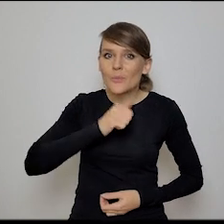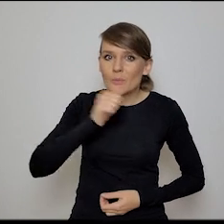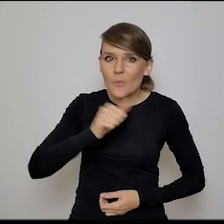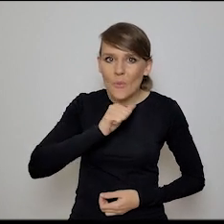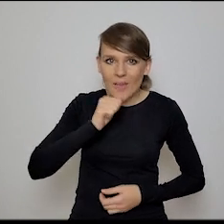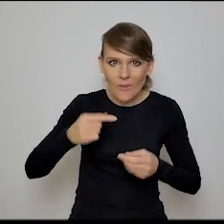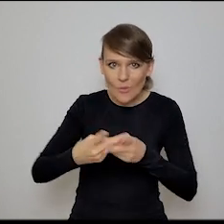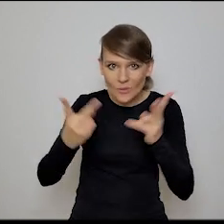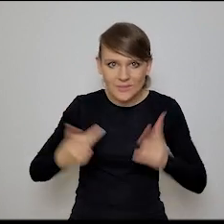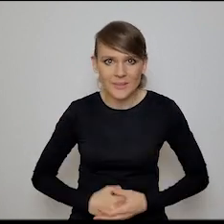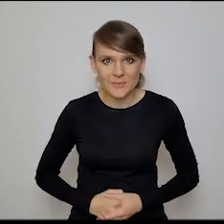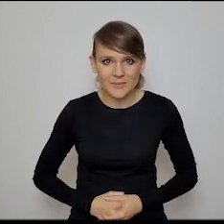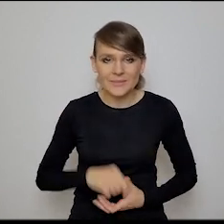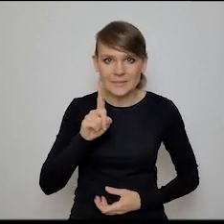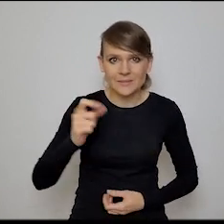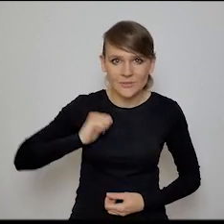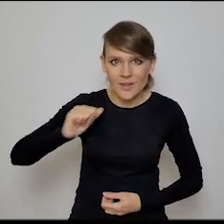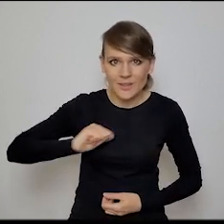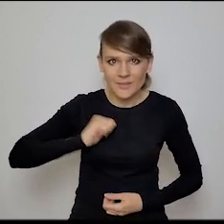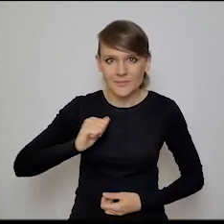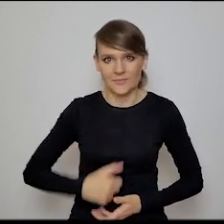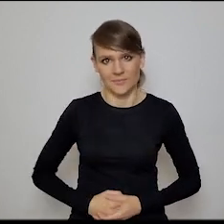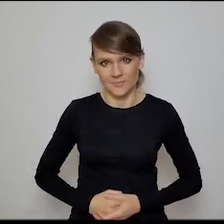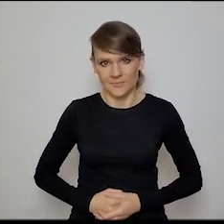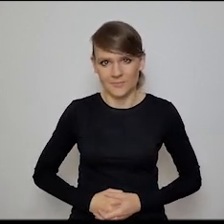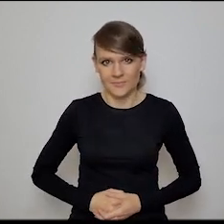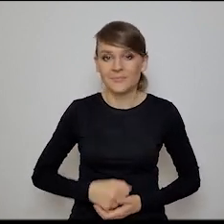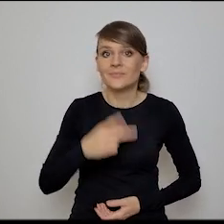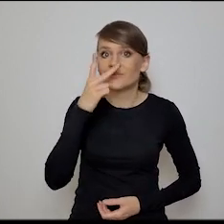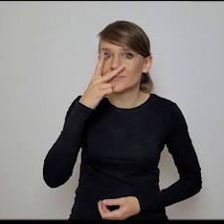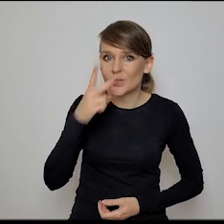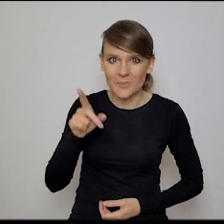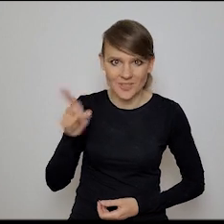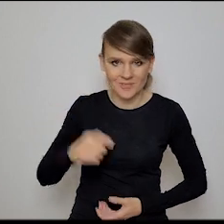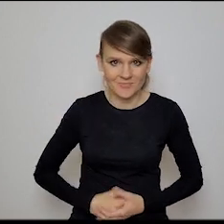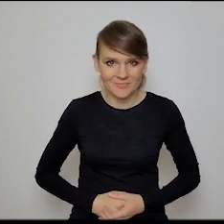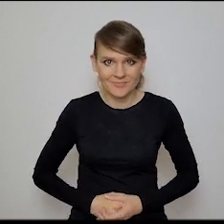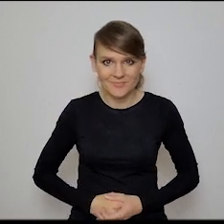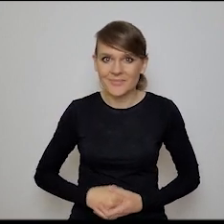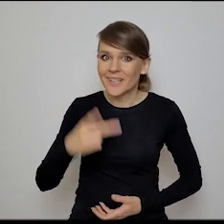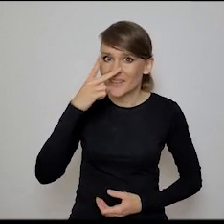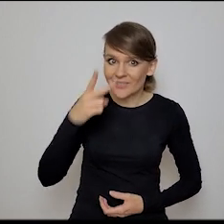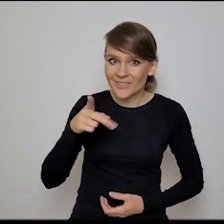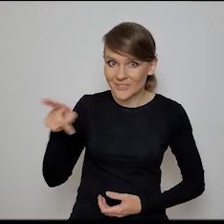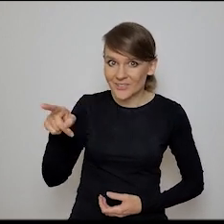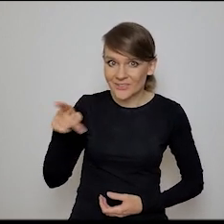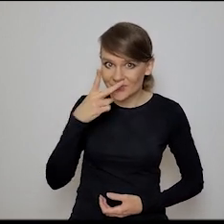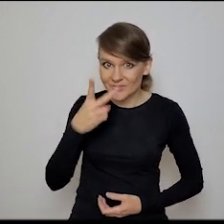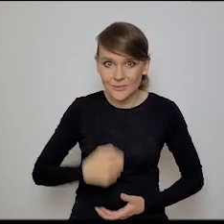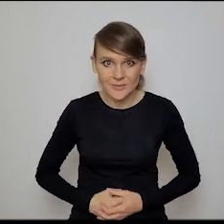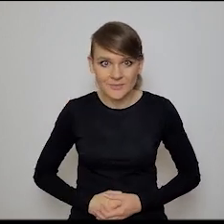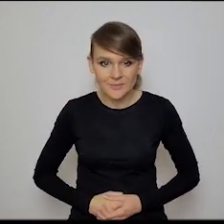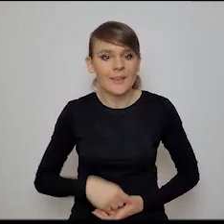zaszarować, czekaj, o, i zobacz to, widzisz ją? Widzę ją